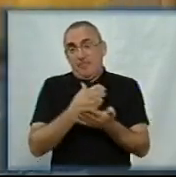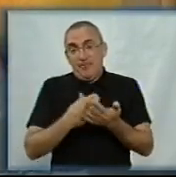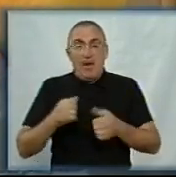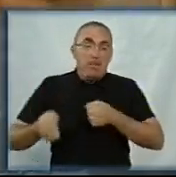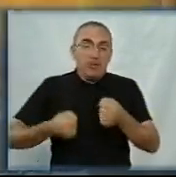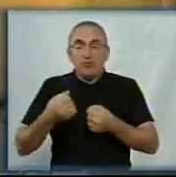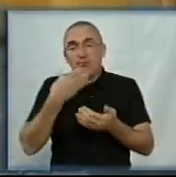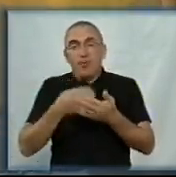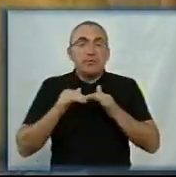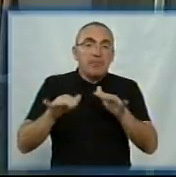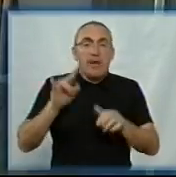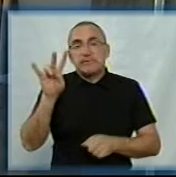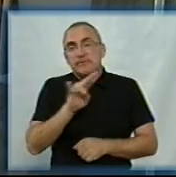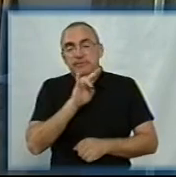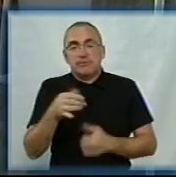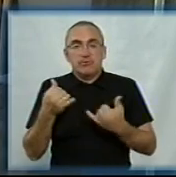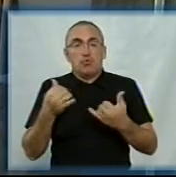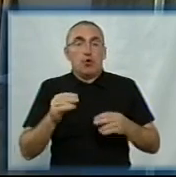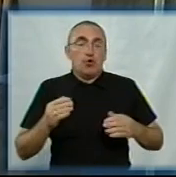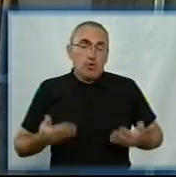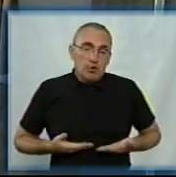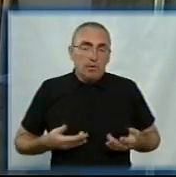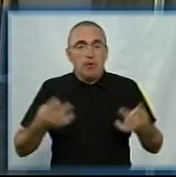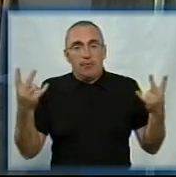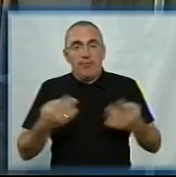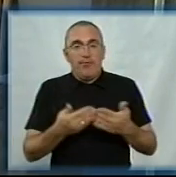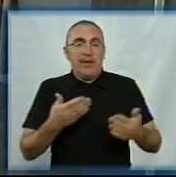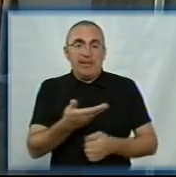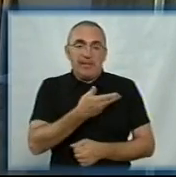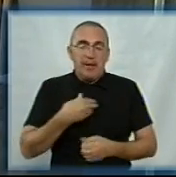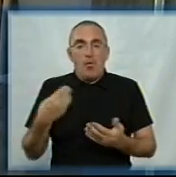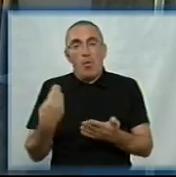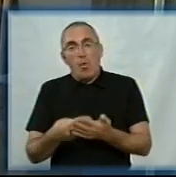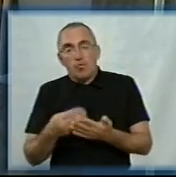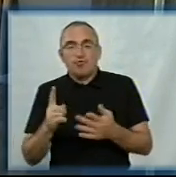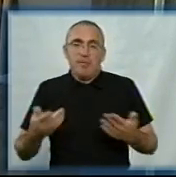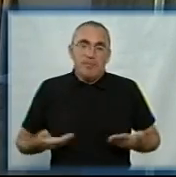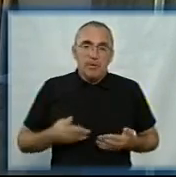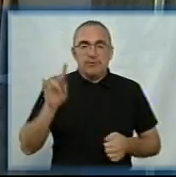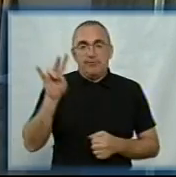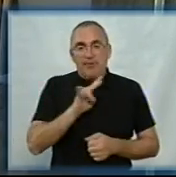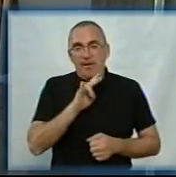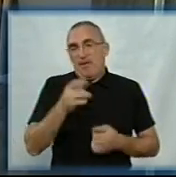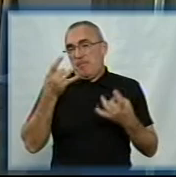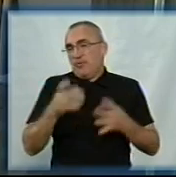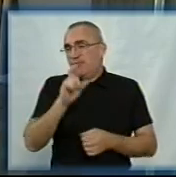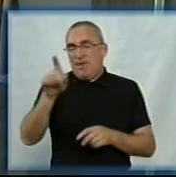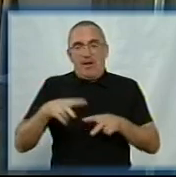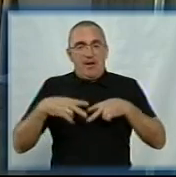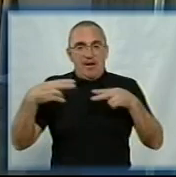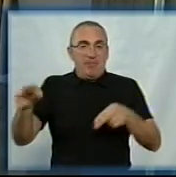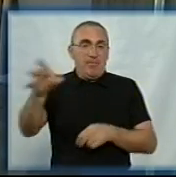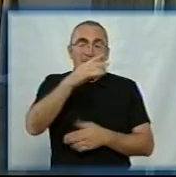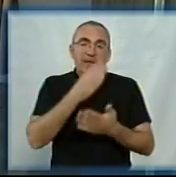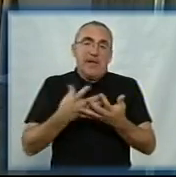біжимо по своїм справам церковним. Сьогоднішнє життя потребує від нас якихось коштів для того, щоб прожити священнику як звичайній людині, тому що в